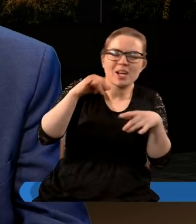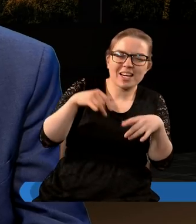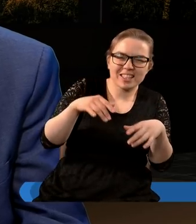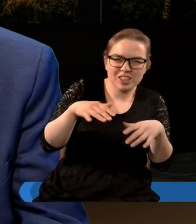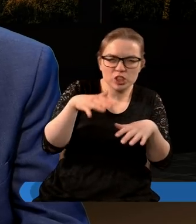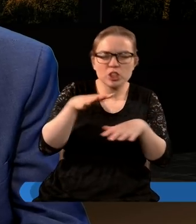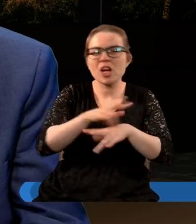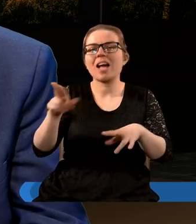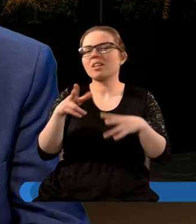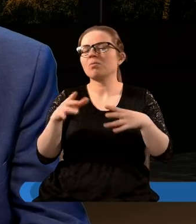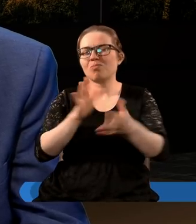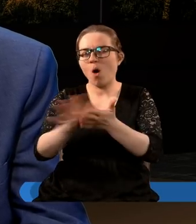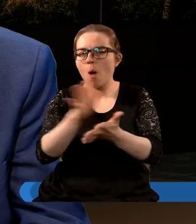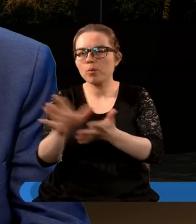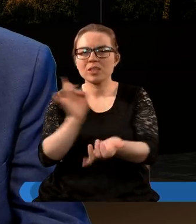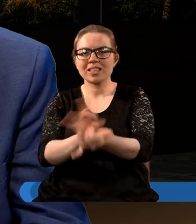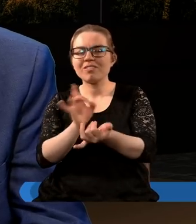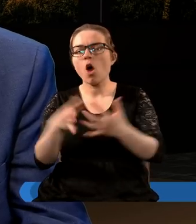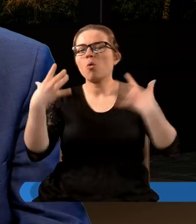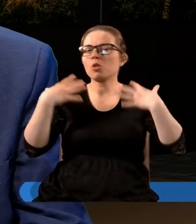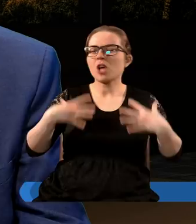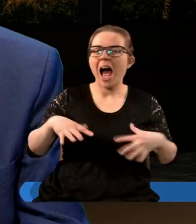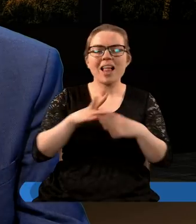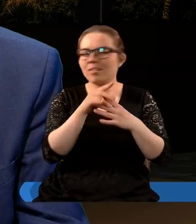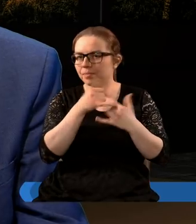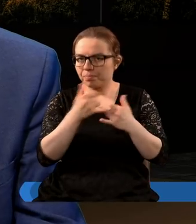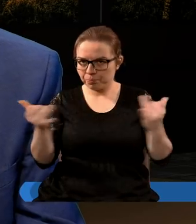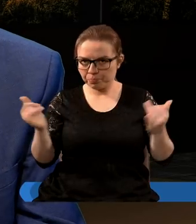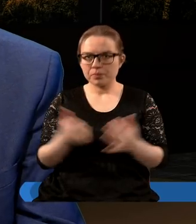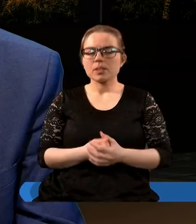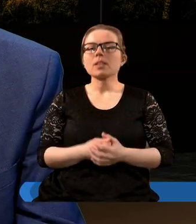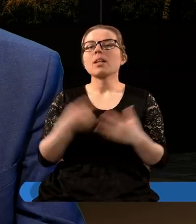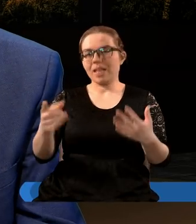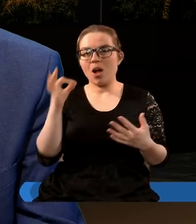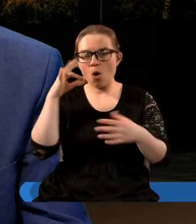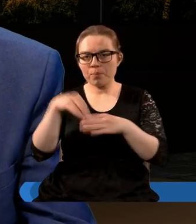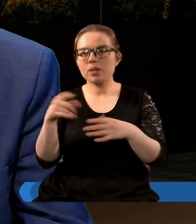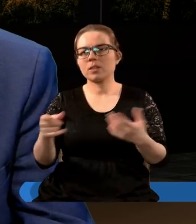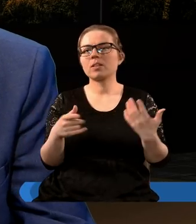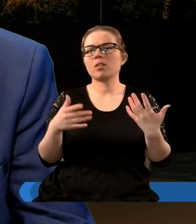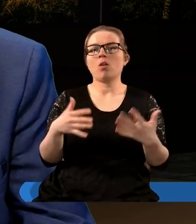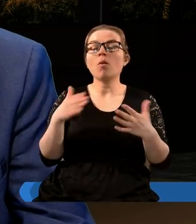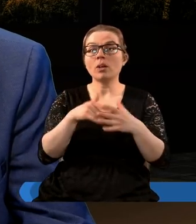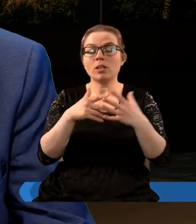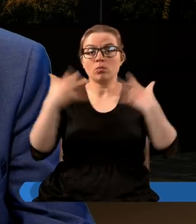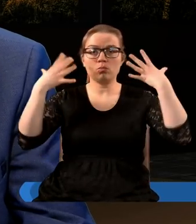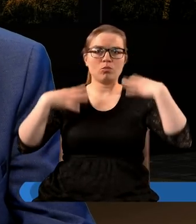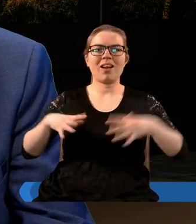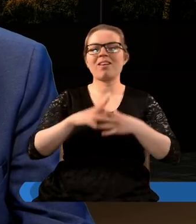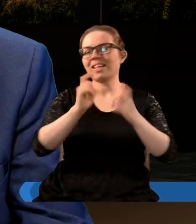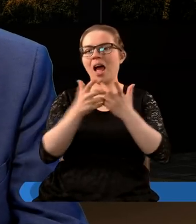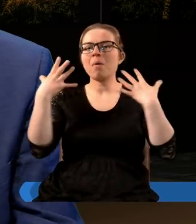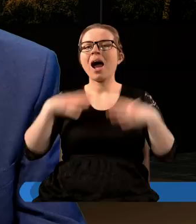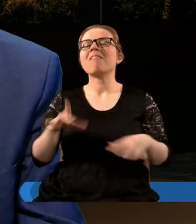prawda? Pobrudzone krwią niemalże szaty, tak? Tej kobiety. Umrzona we krwi można byłoby